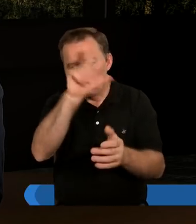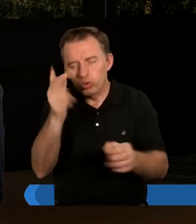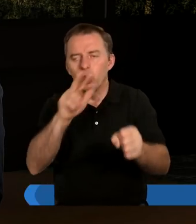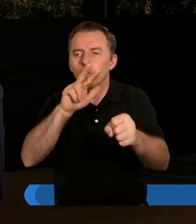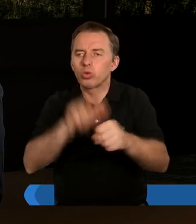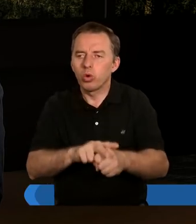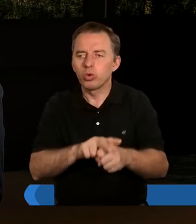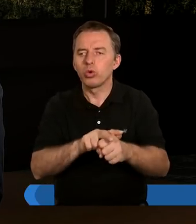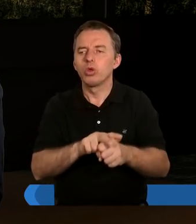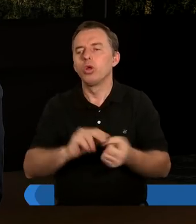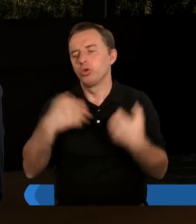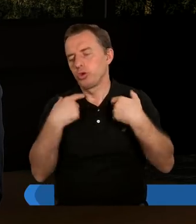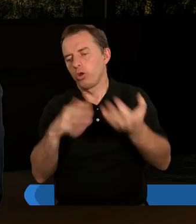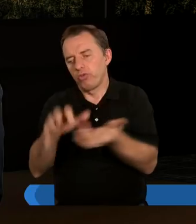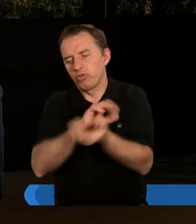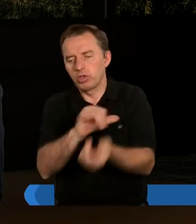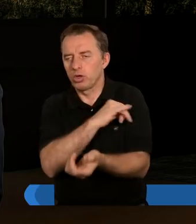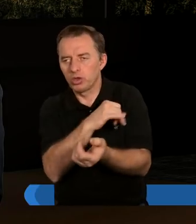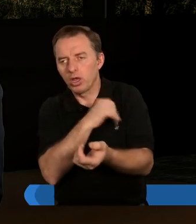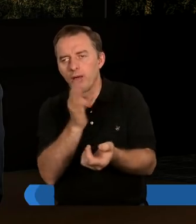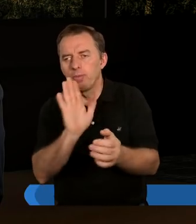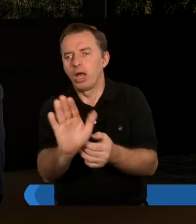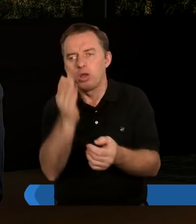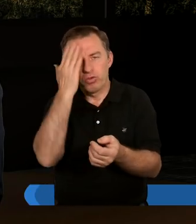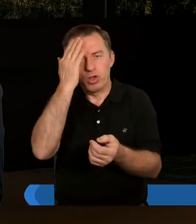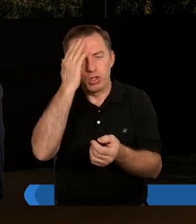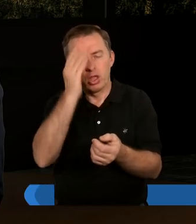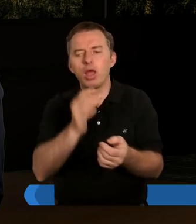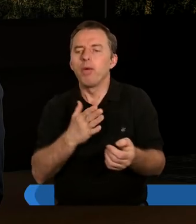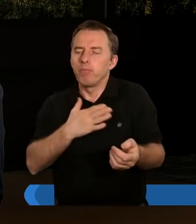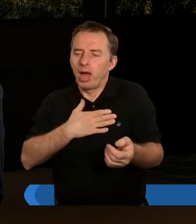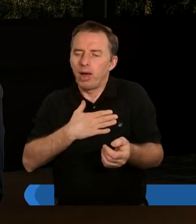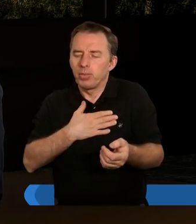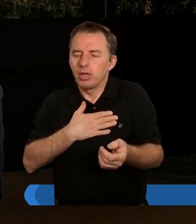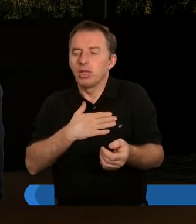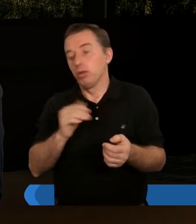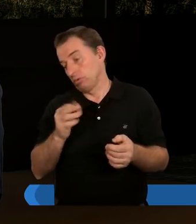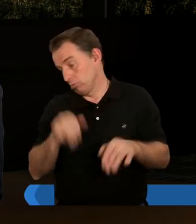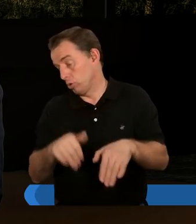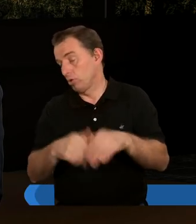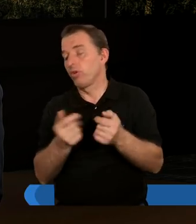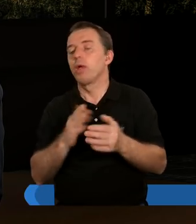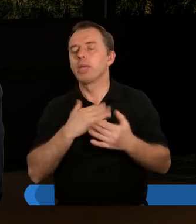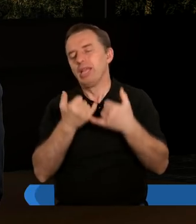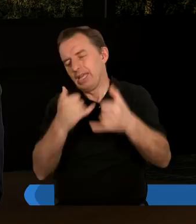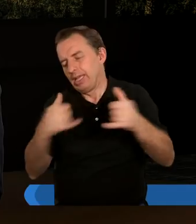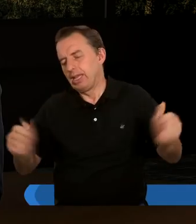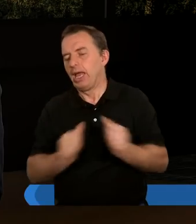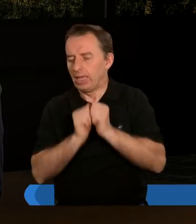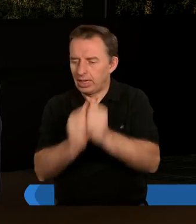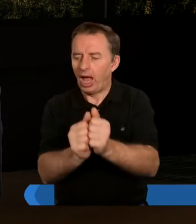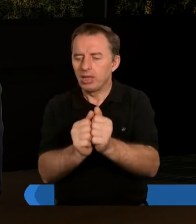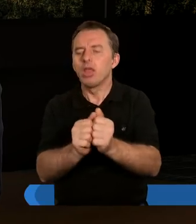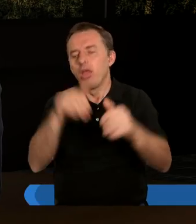ludzi, którzy żyją w świecie grzechu, mając świadomość tego, że możemy mieć czasami inne zdanie, czy inny punkt widzenia i mogą być